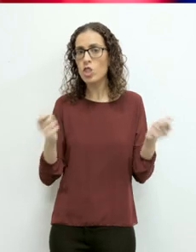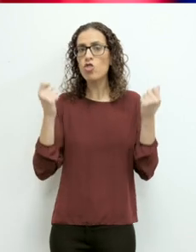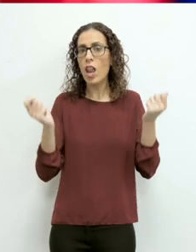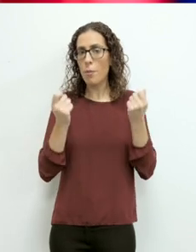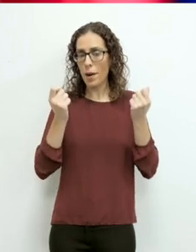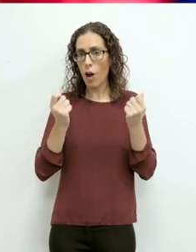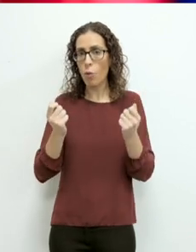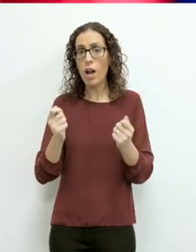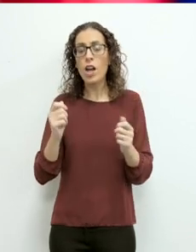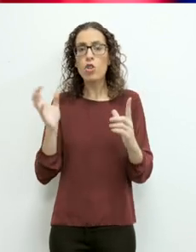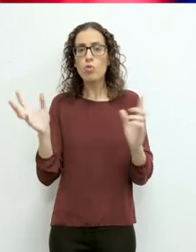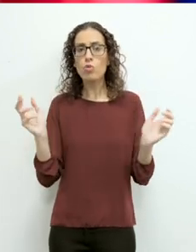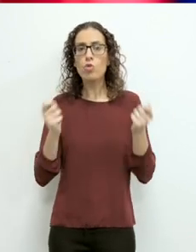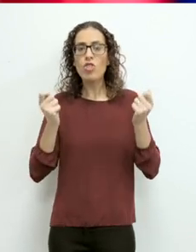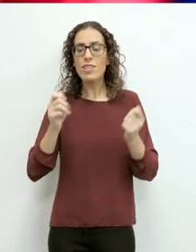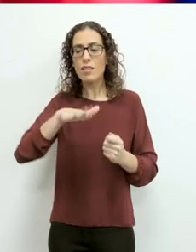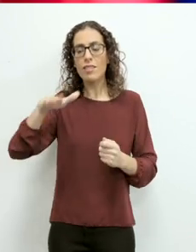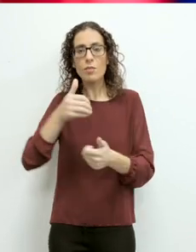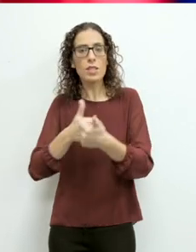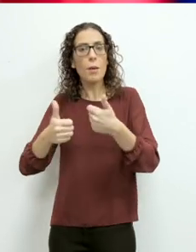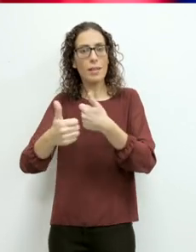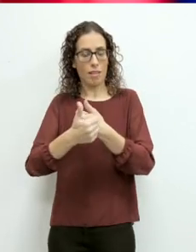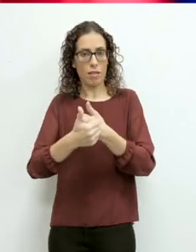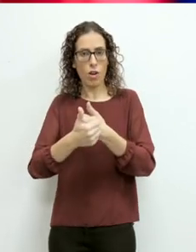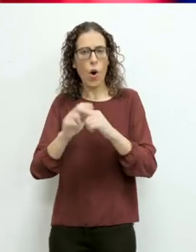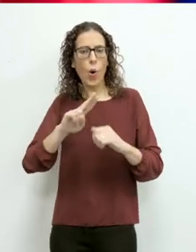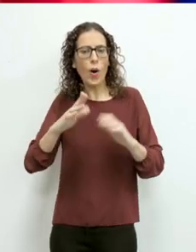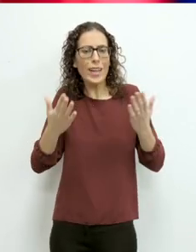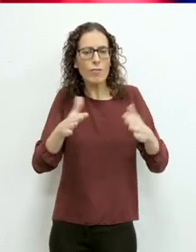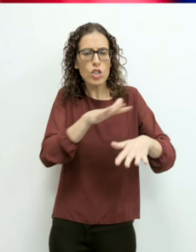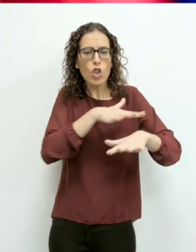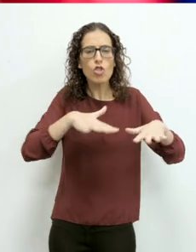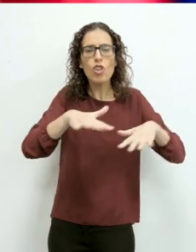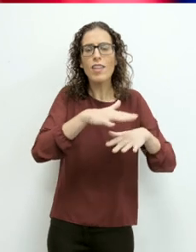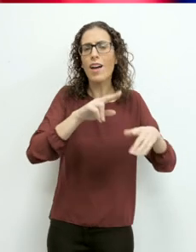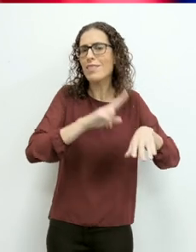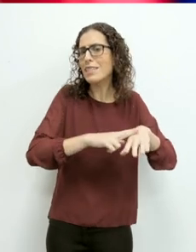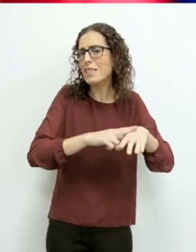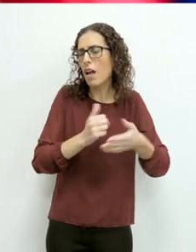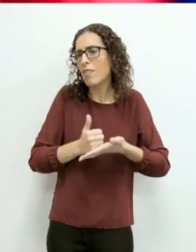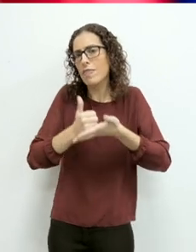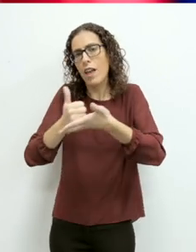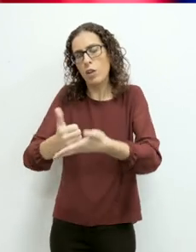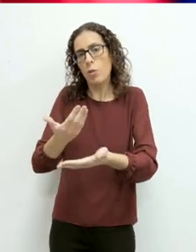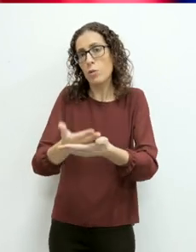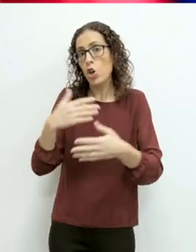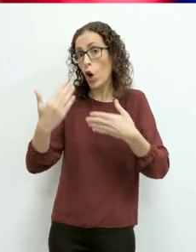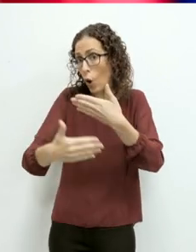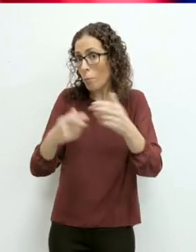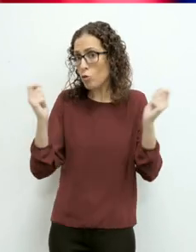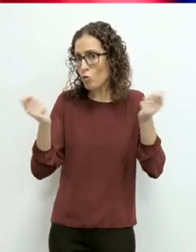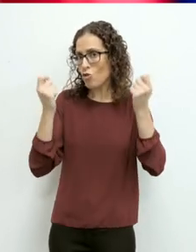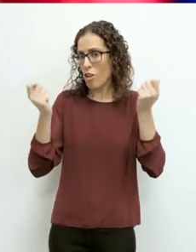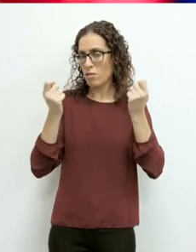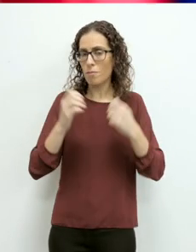ta-daun ħutna mal-tinu għawċin. Unaraw kif tista s-soċjeta taħna tuizinom xall li jikomplu jirnexu.